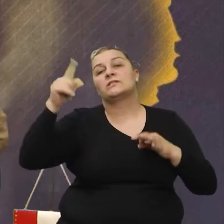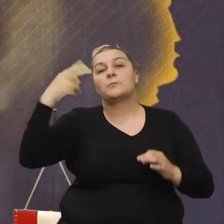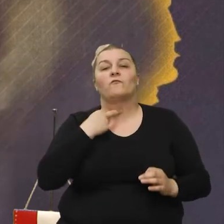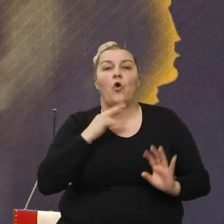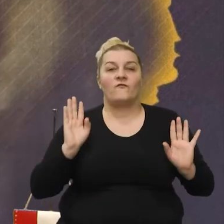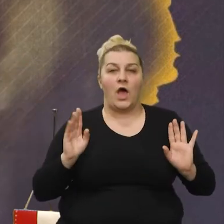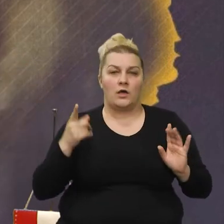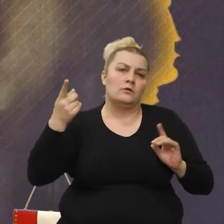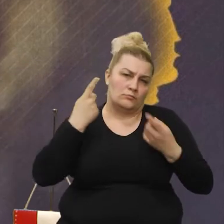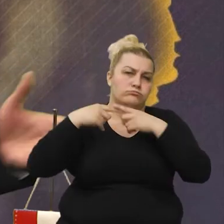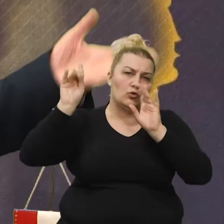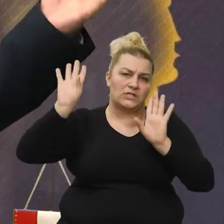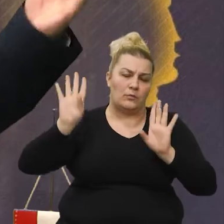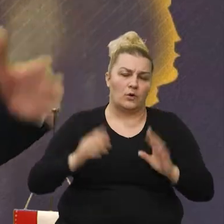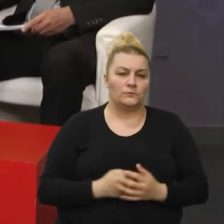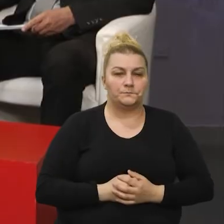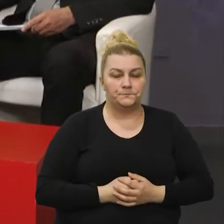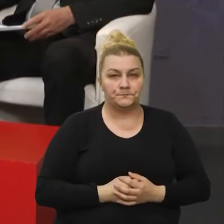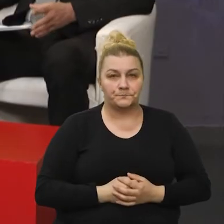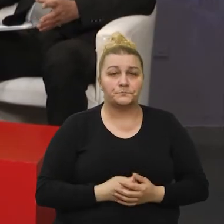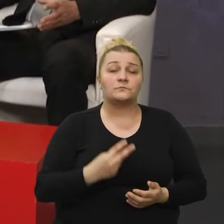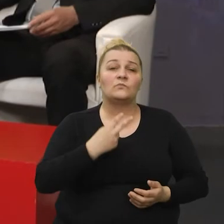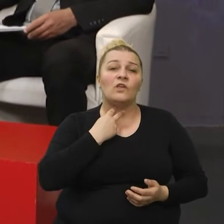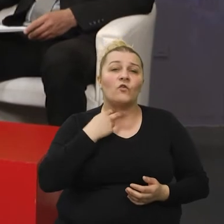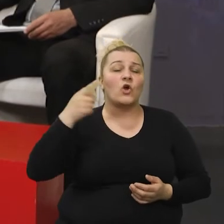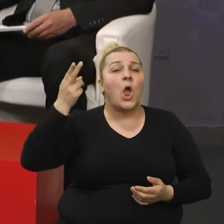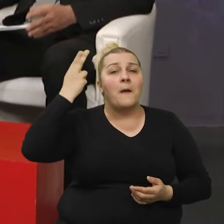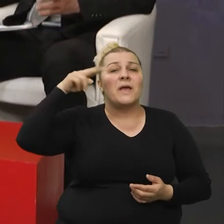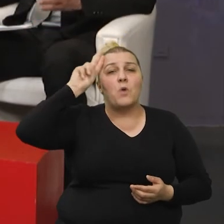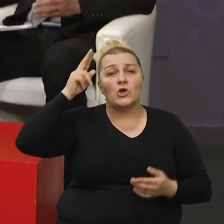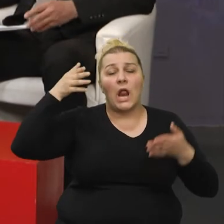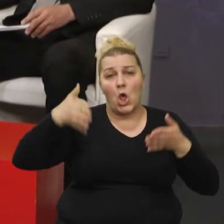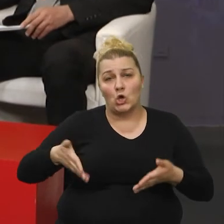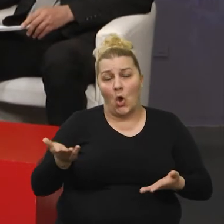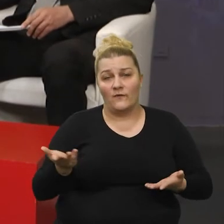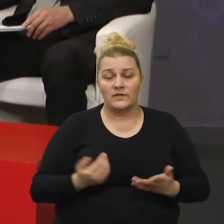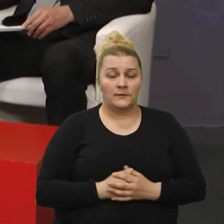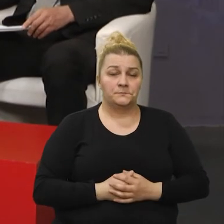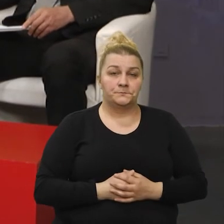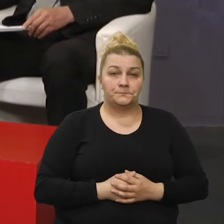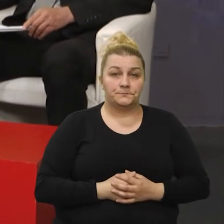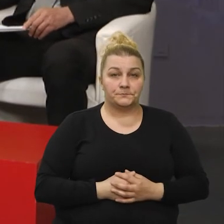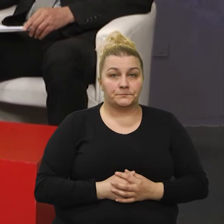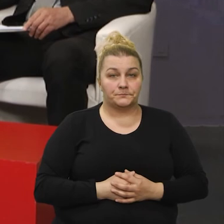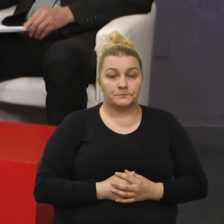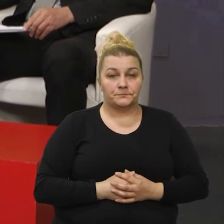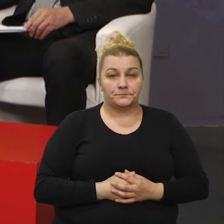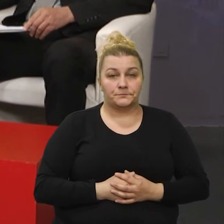niko tako da. Da, samo Vukovara su grobe, to je memorialno grobe, to je spome grobe, možemo ga tako nazvati.